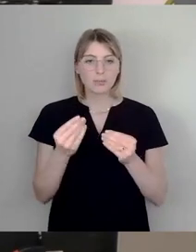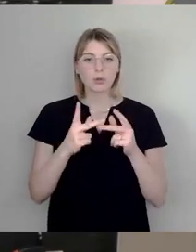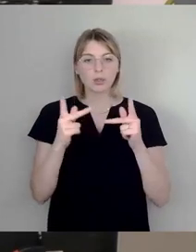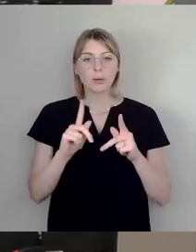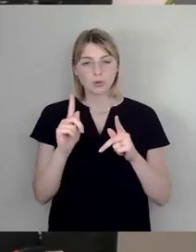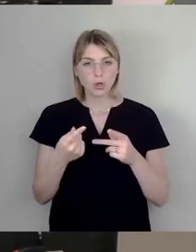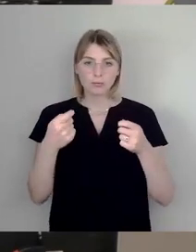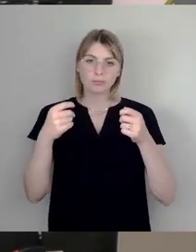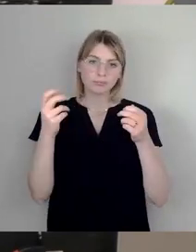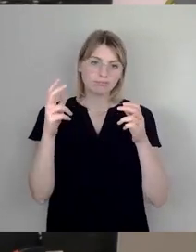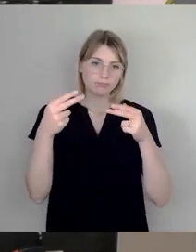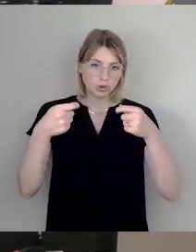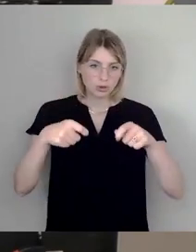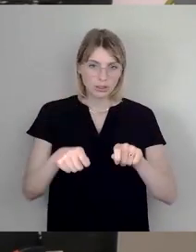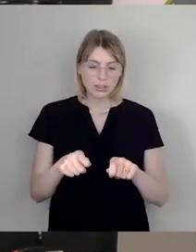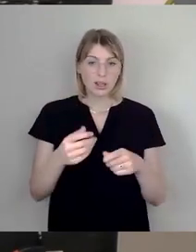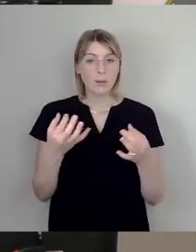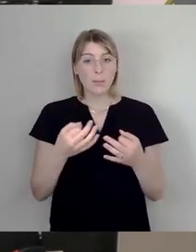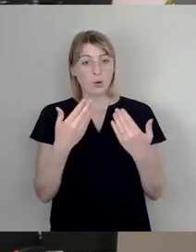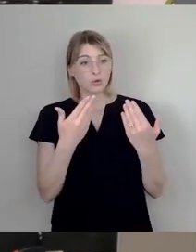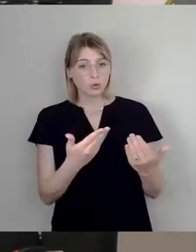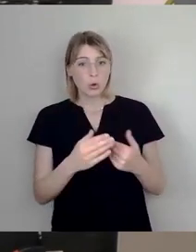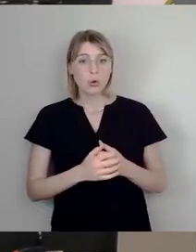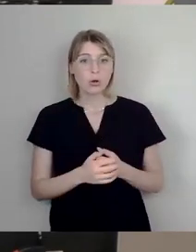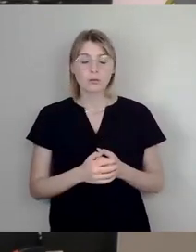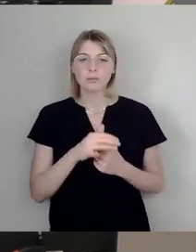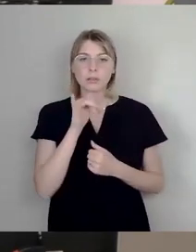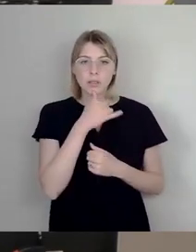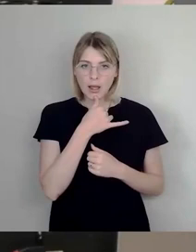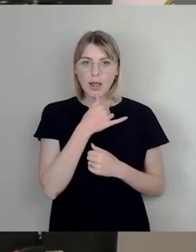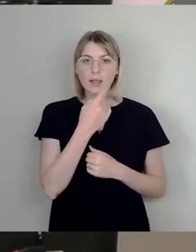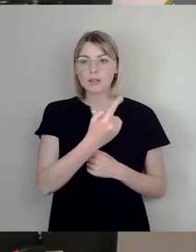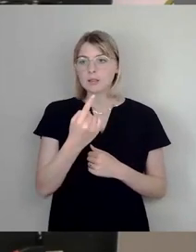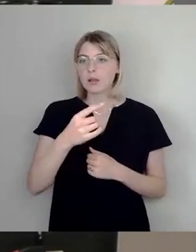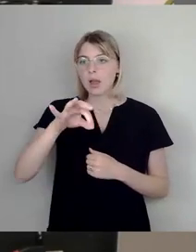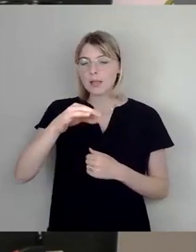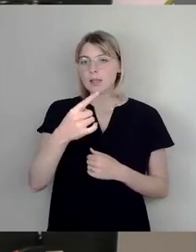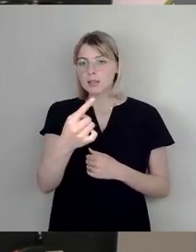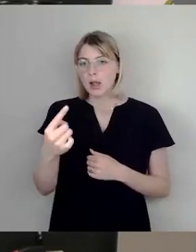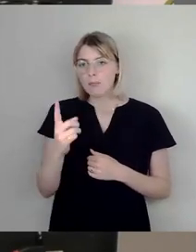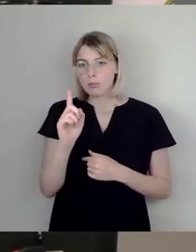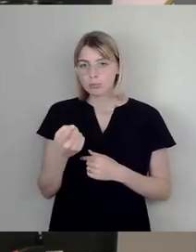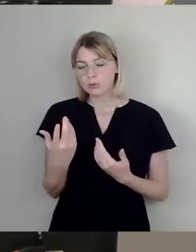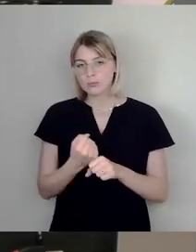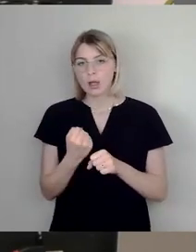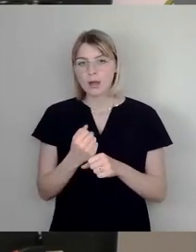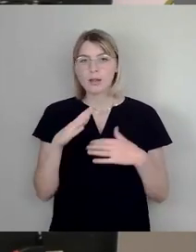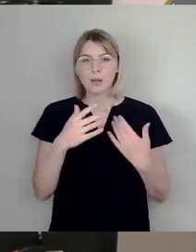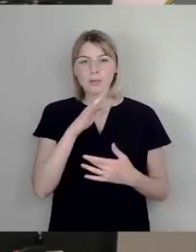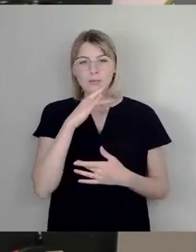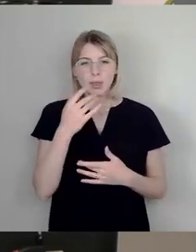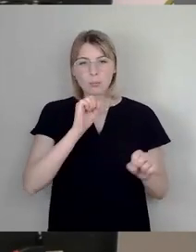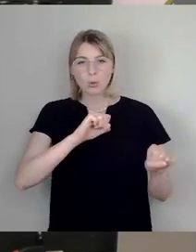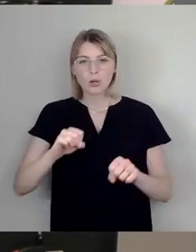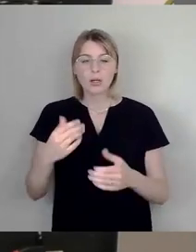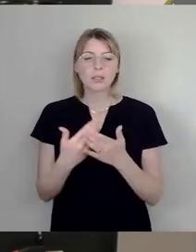Lernen städtisch begutachtet und gelenkt? Nein, das ist Sache jedes Einzelnen und es gibt eine Vielzahl von Möglichkeiten. Darüber sollte man sich freuen und alle